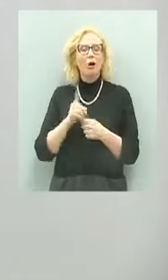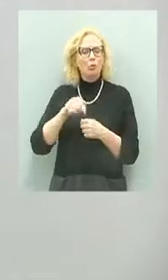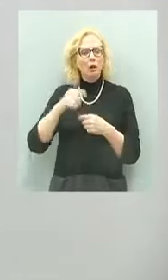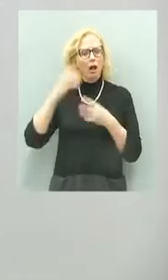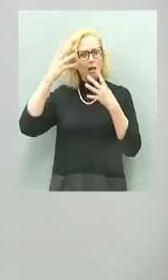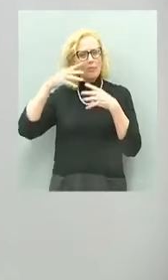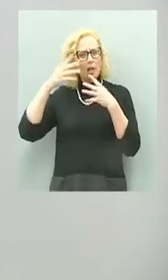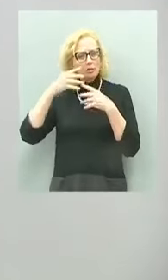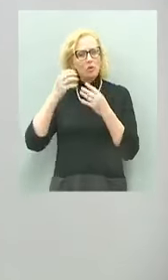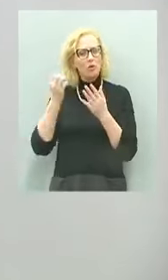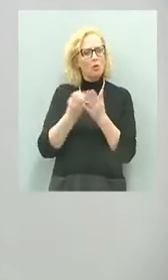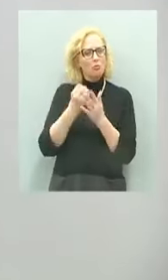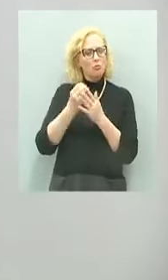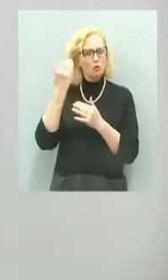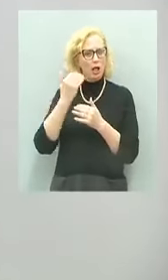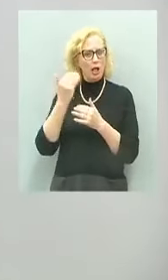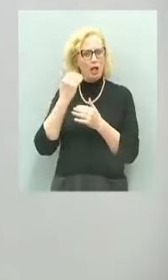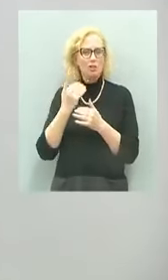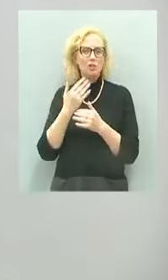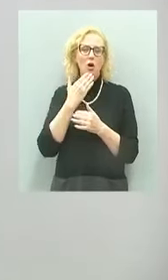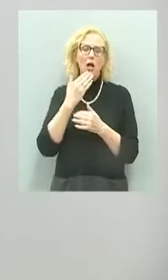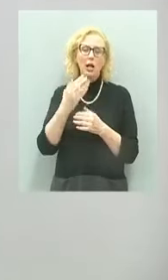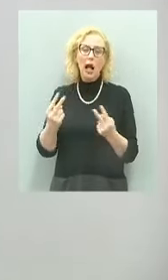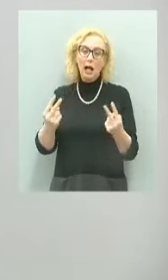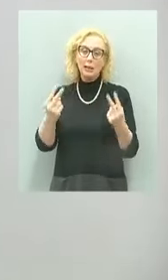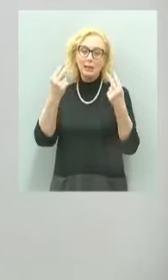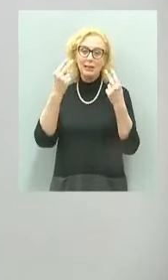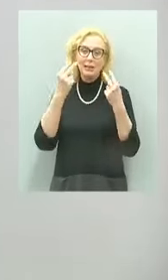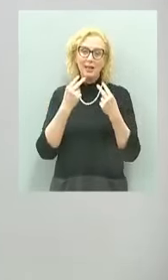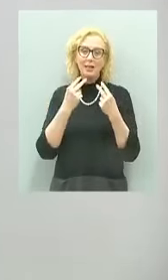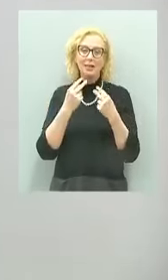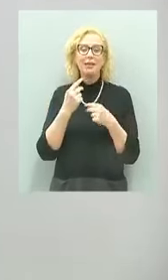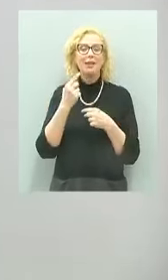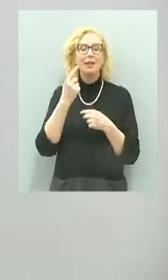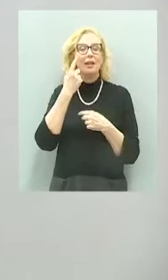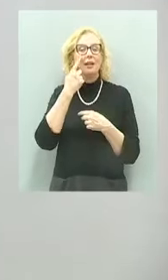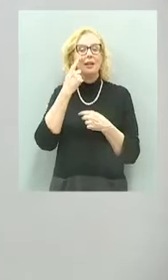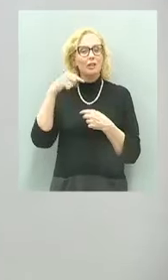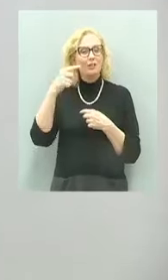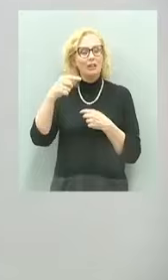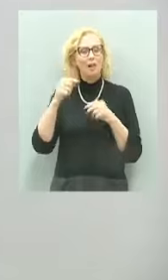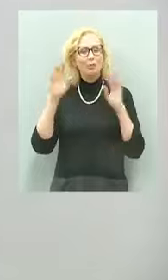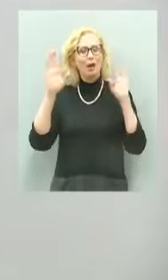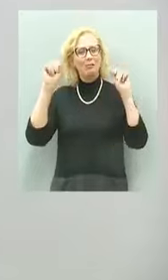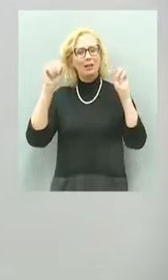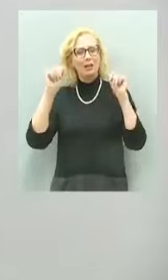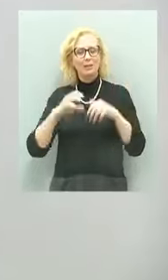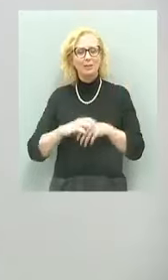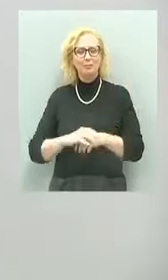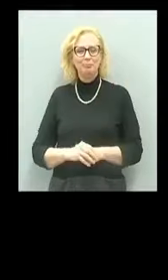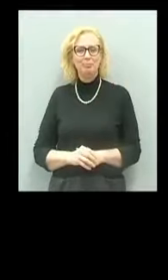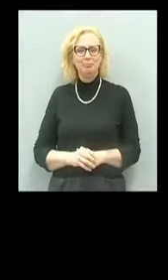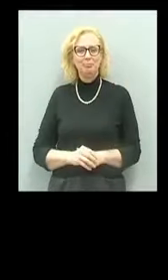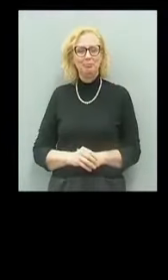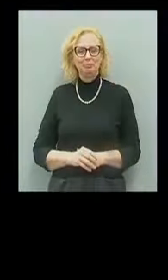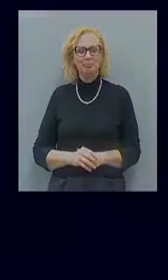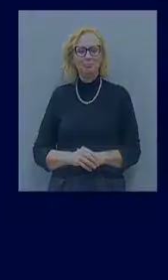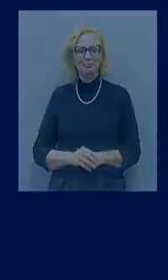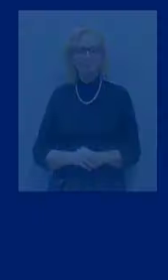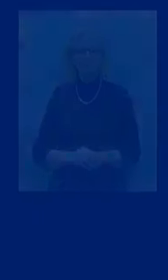riflessione su questi fatti. Grazie per averci seguito, al prossimo collegamento. Arrivederci. Grazie.